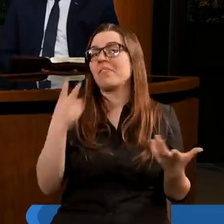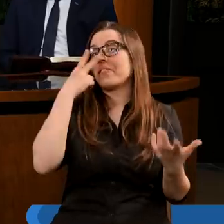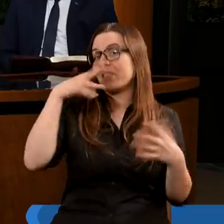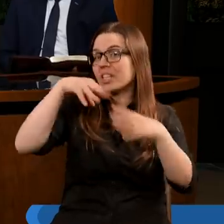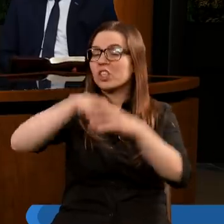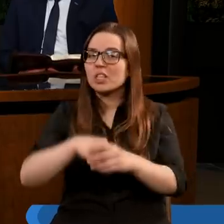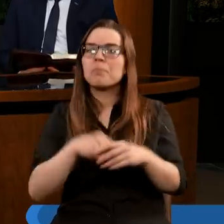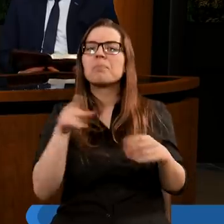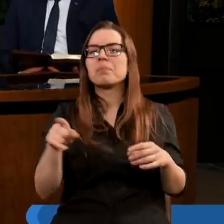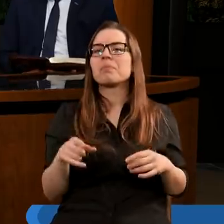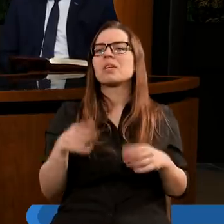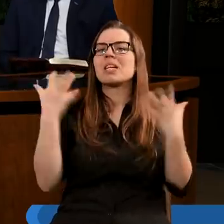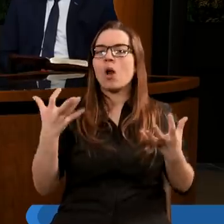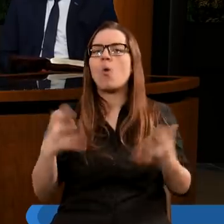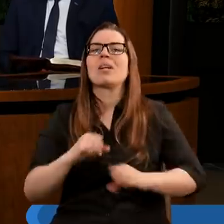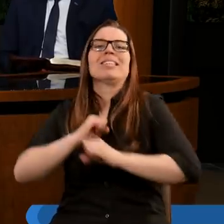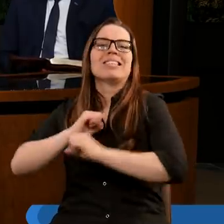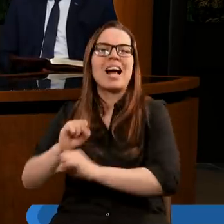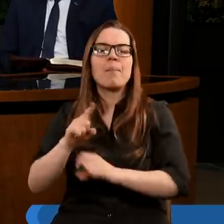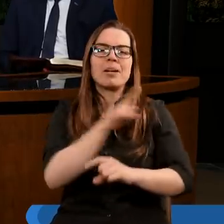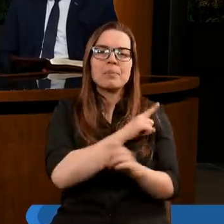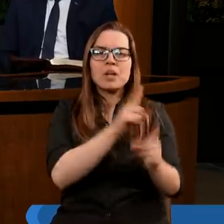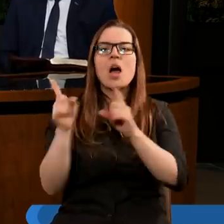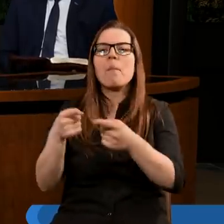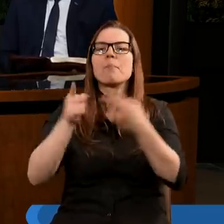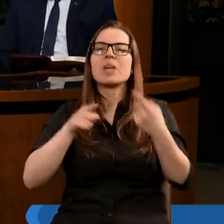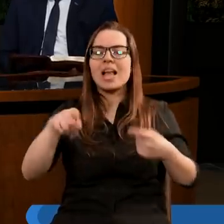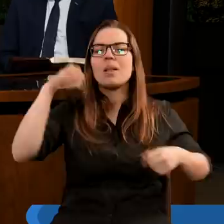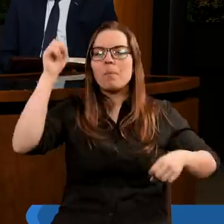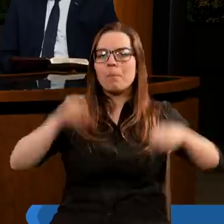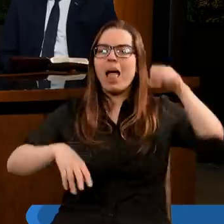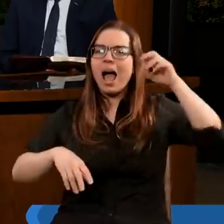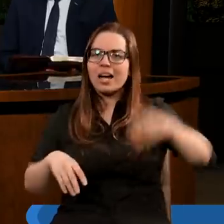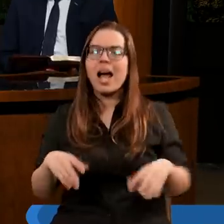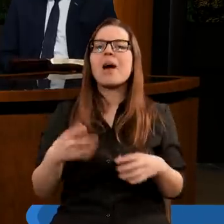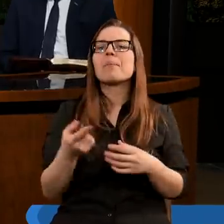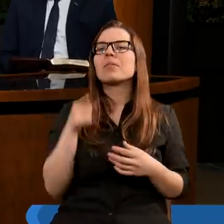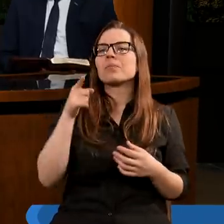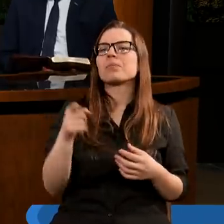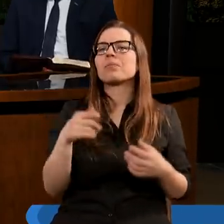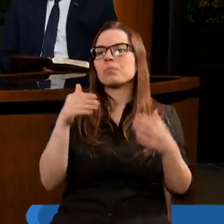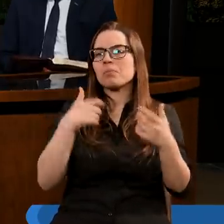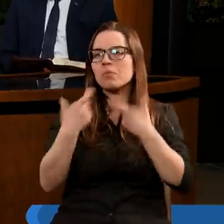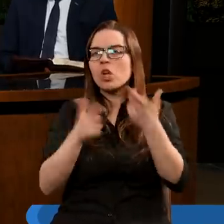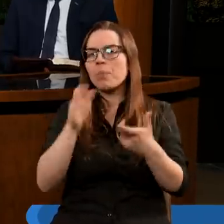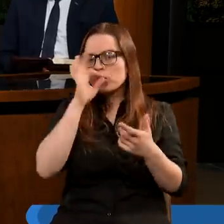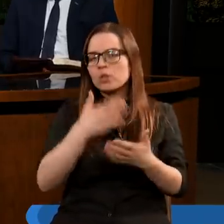że chcąc zabezpieczyć się przed tymi plagami, to jest najlepszym wyjściem jest po prostu ucieczka do Boga.